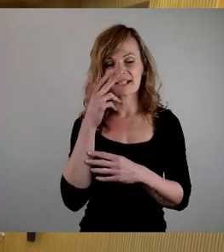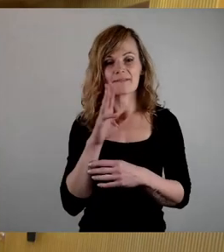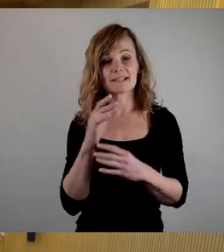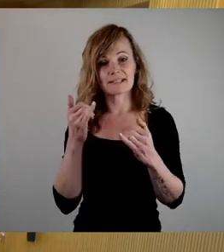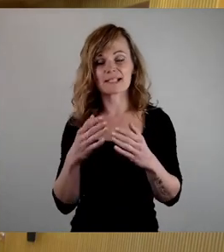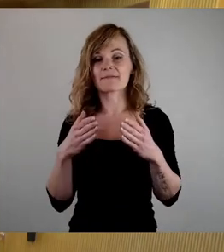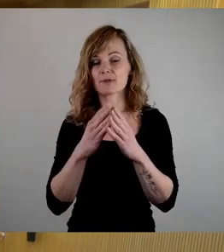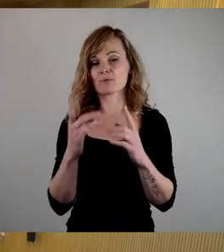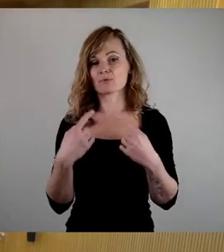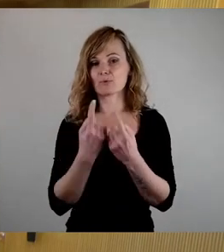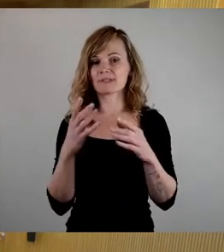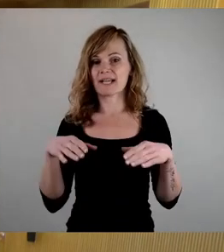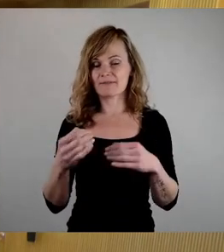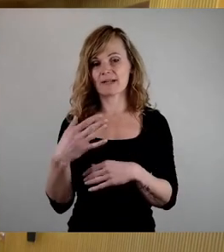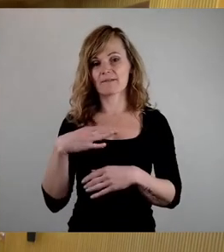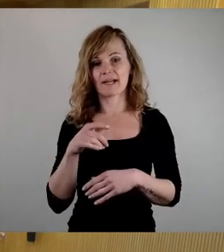Herr Nietzsche.